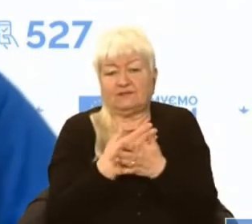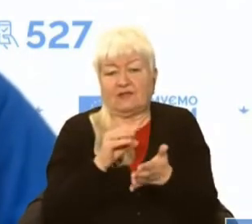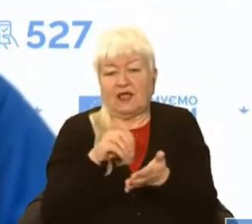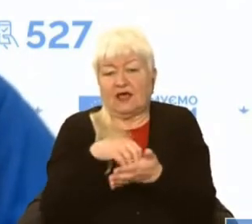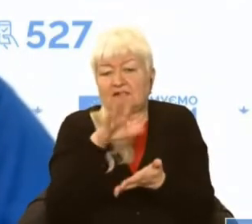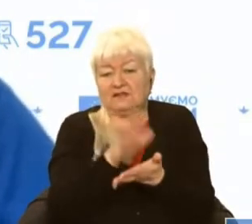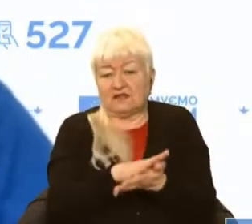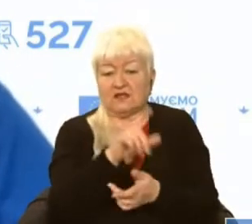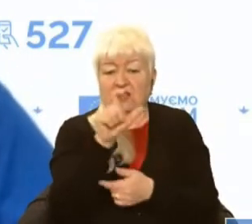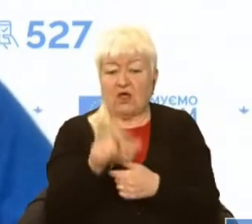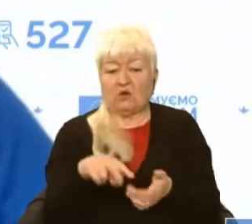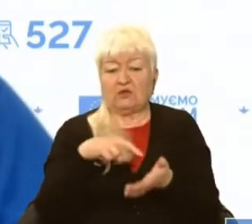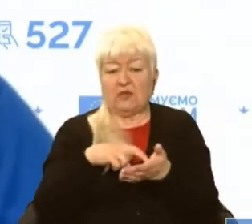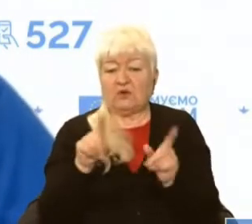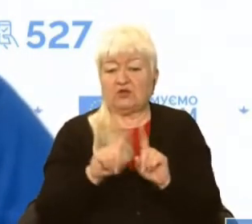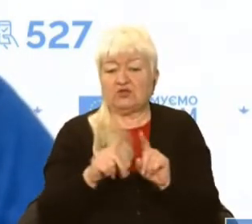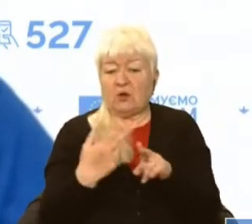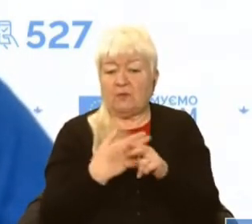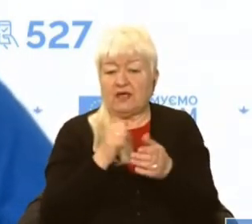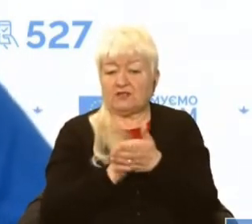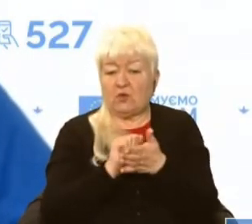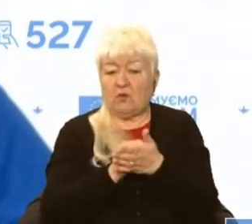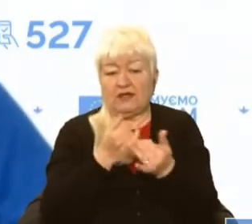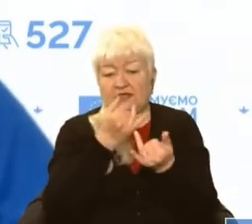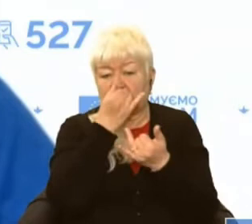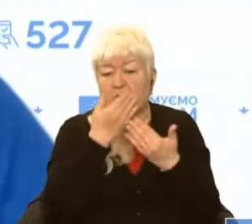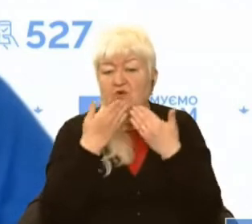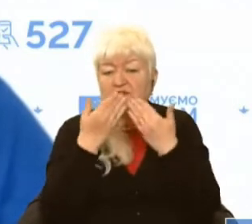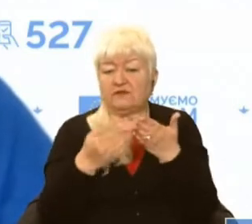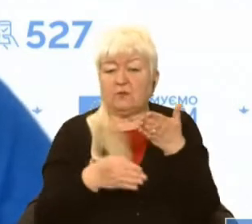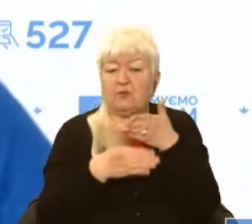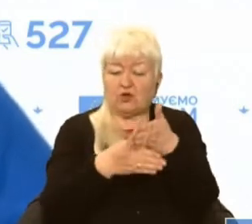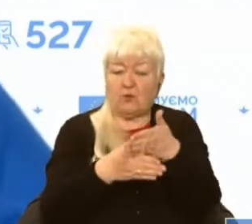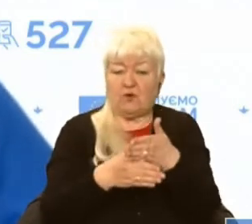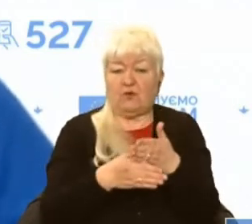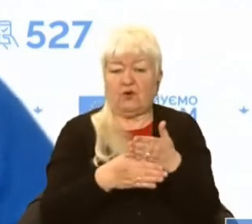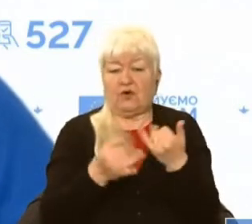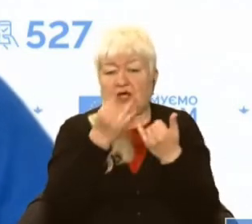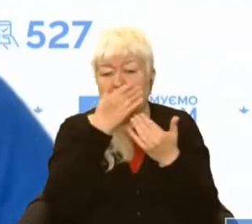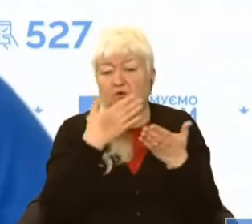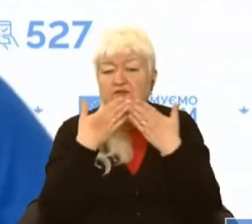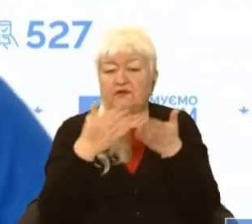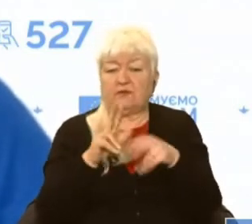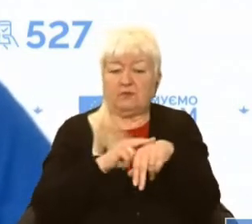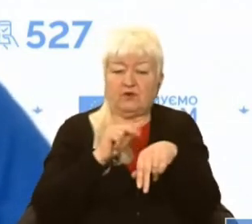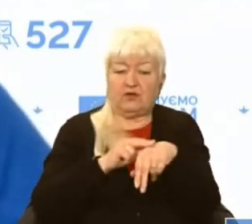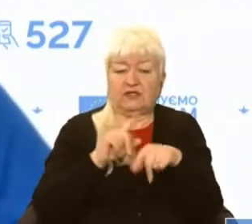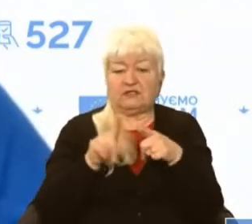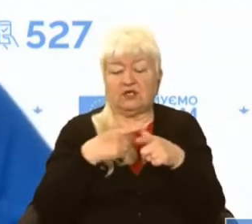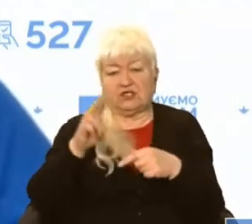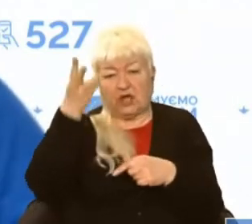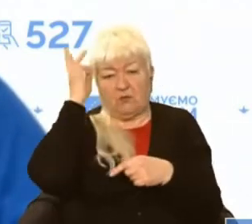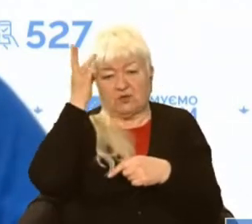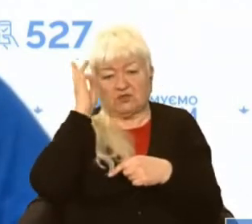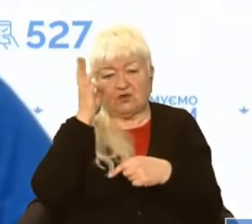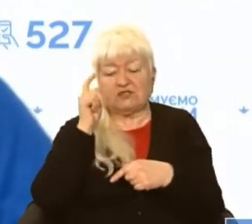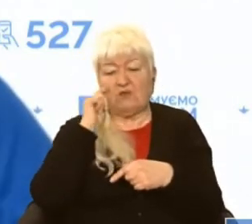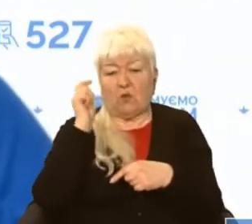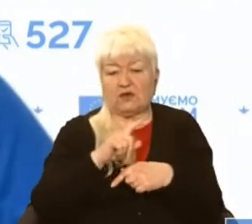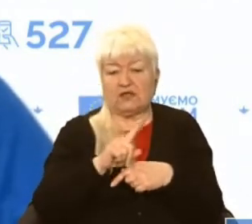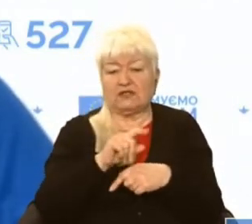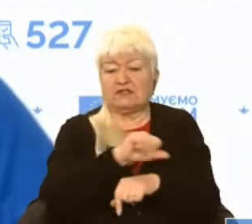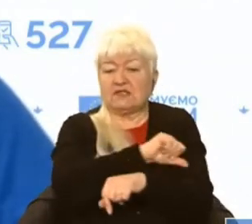Людина боїться, що вона без документів не може звернутися по допомогу, не може звернутися до поліції чи до посольства України за кордоном.